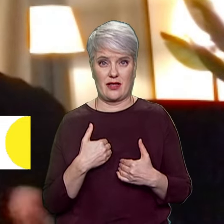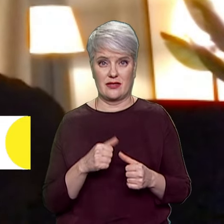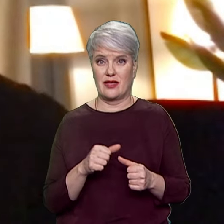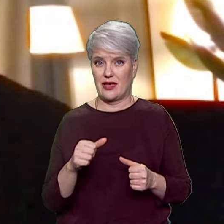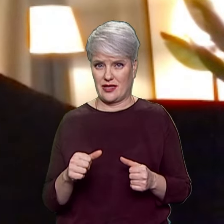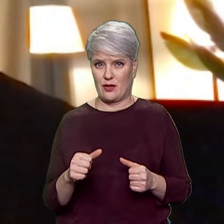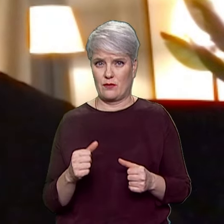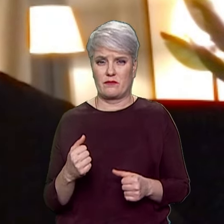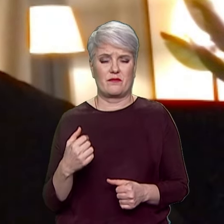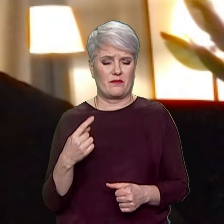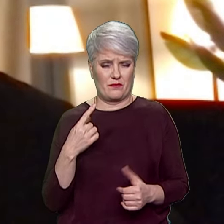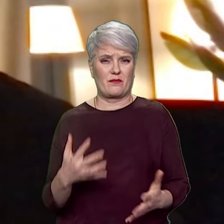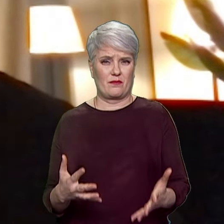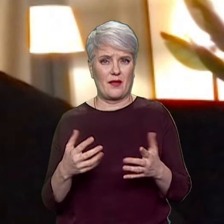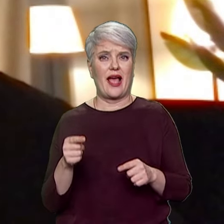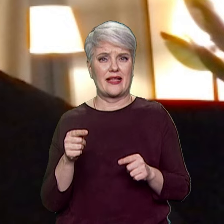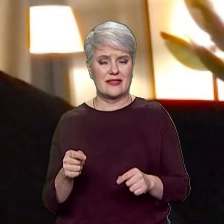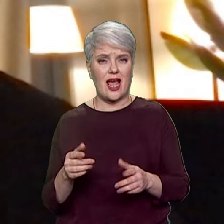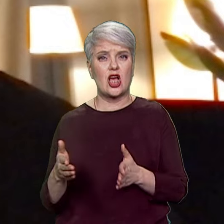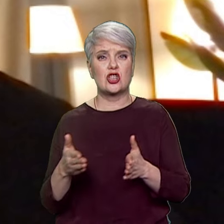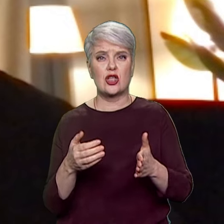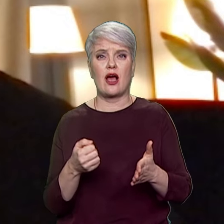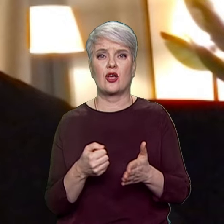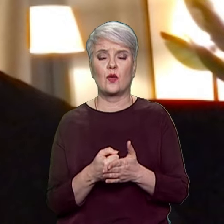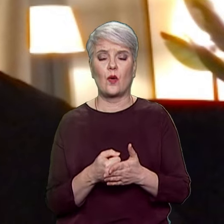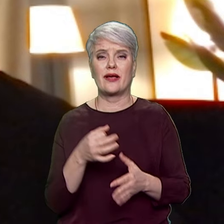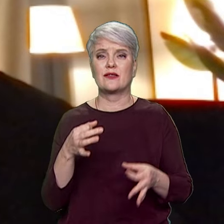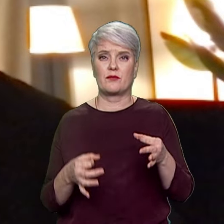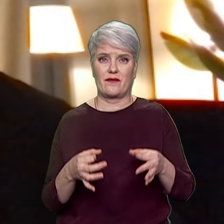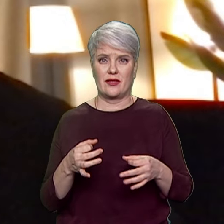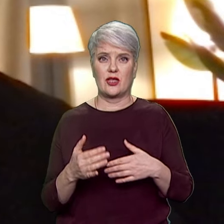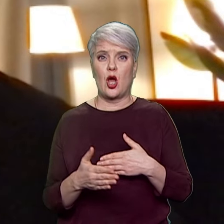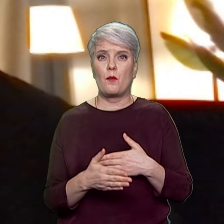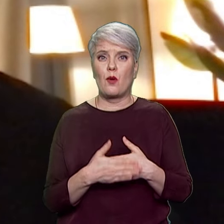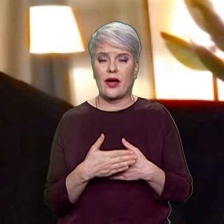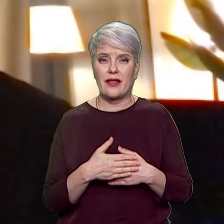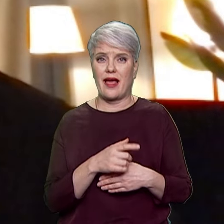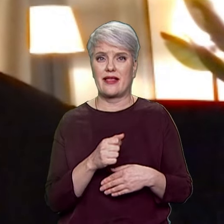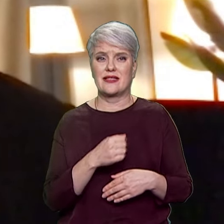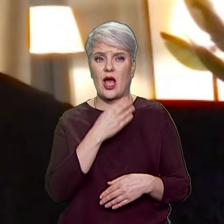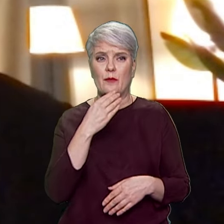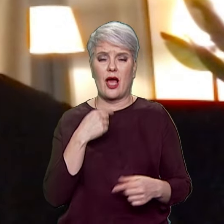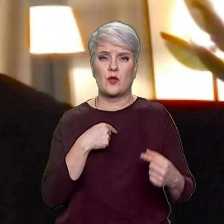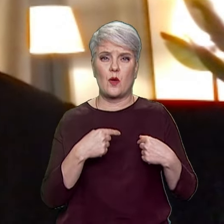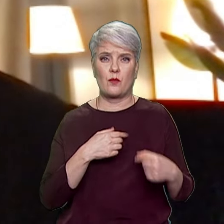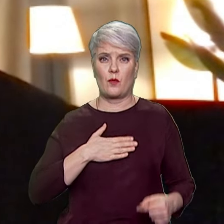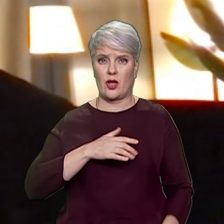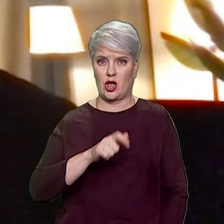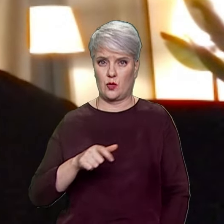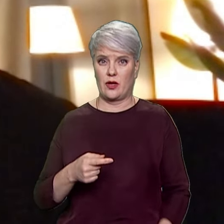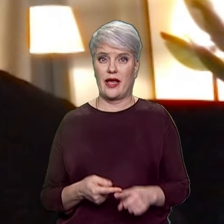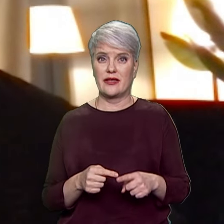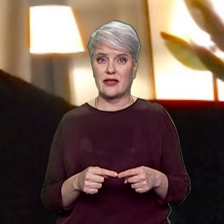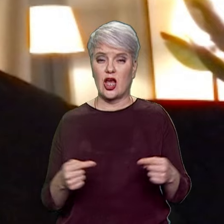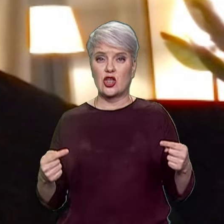Тобто до справедливого покарання за злочини, які завдали багато болю та страждання нашим людям. По-перше, це чіткий